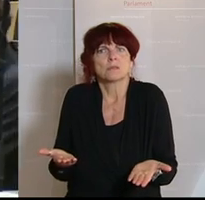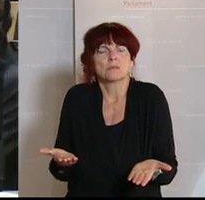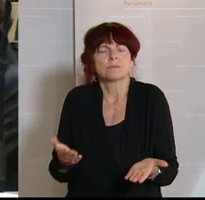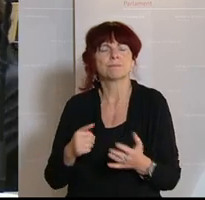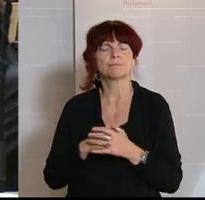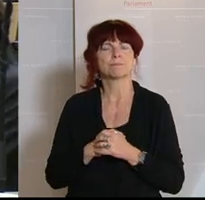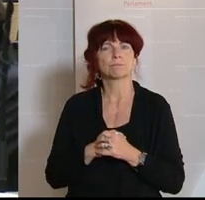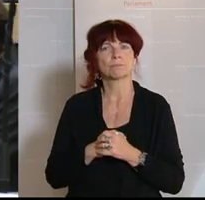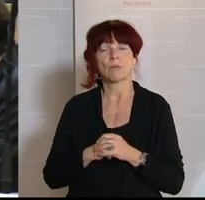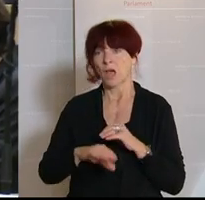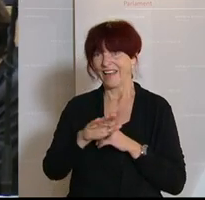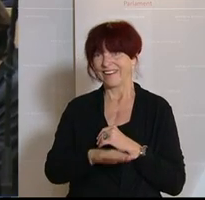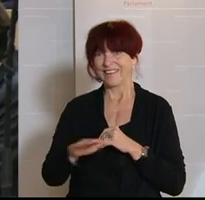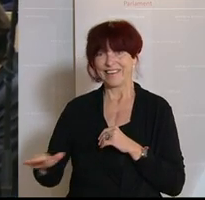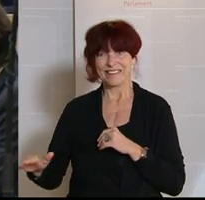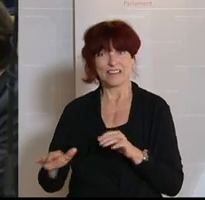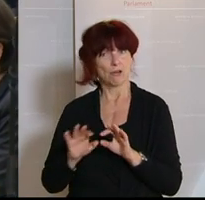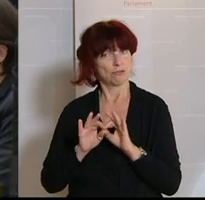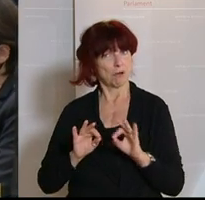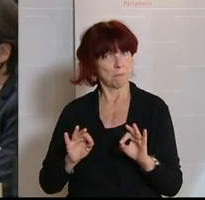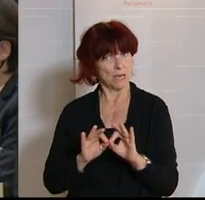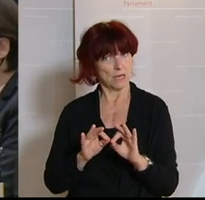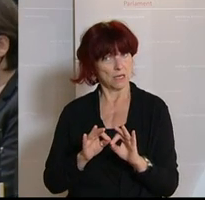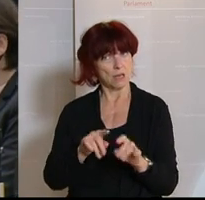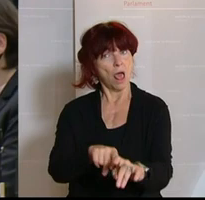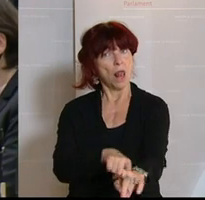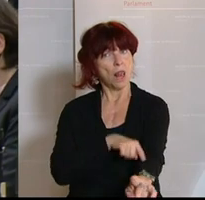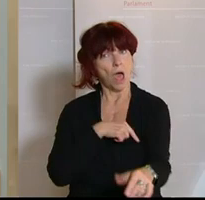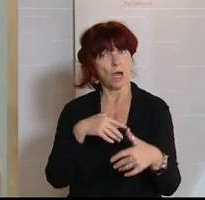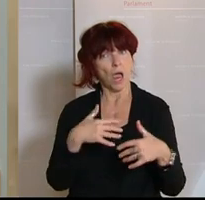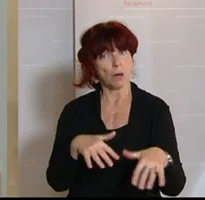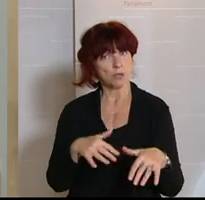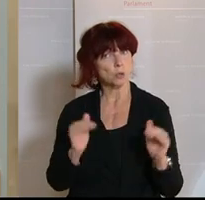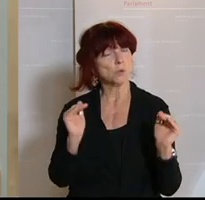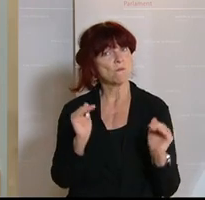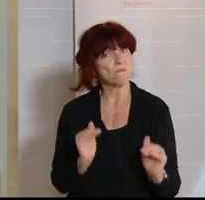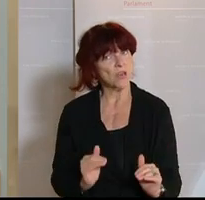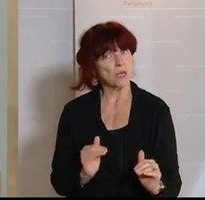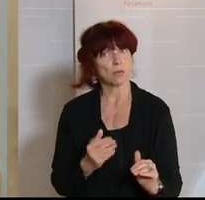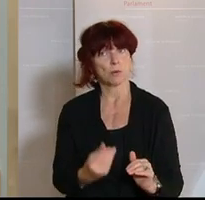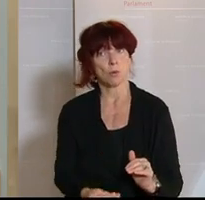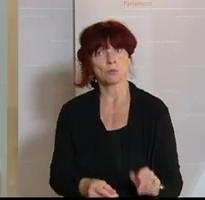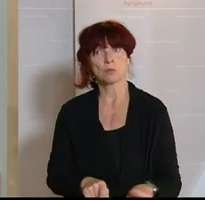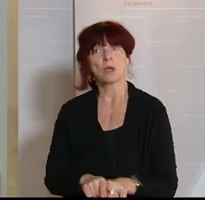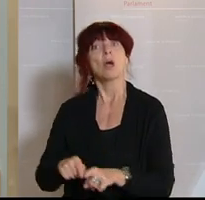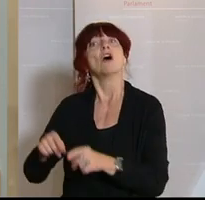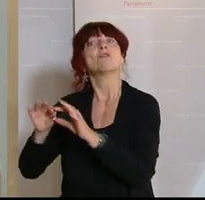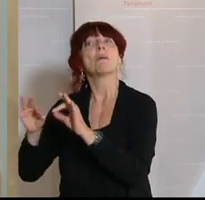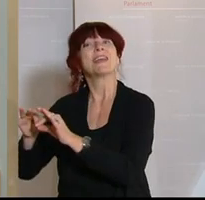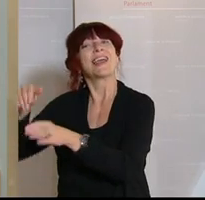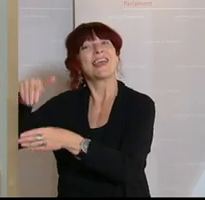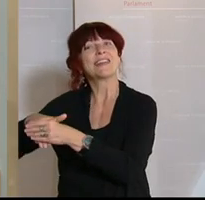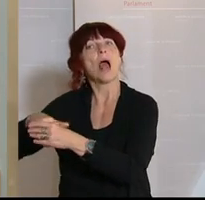Sie geben Kindern aus Familien, die länger arbeitslos sind, weniger als Familien, die in der Krise arbeitslos geworden sind.